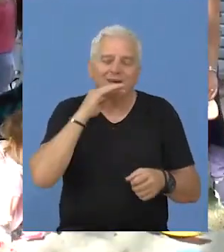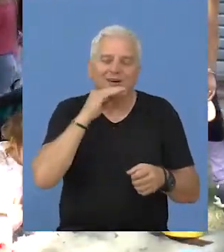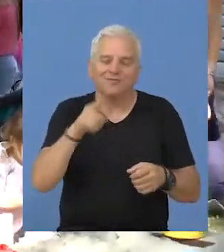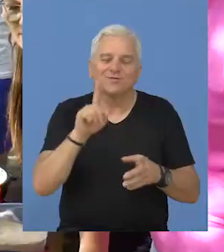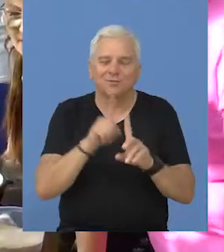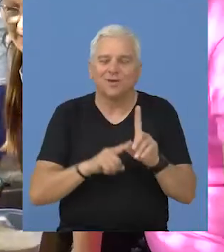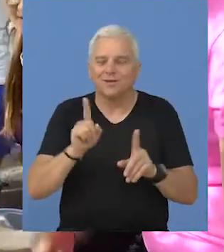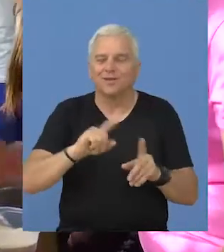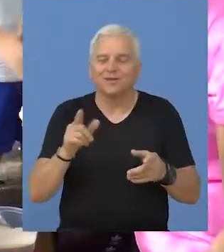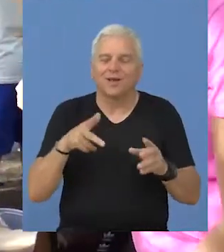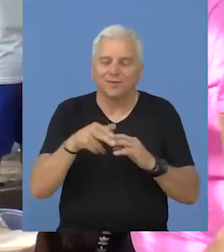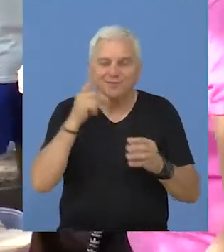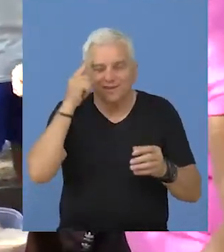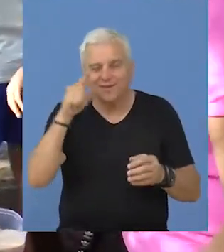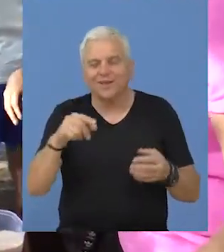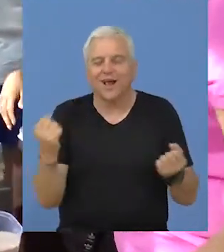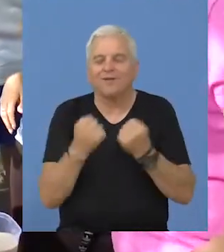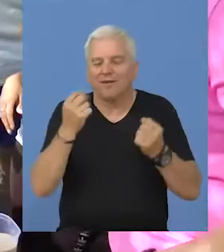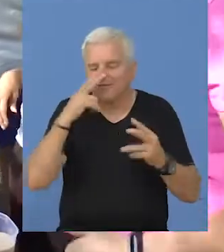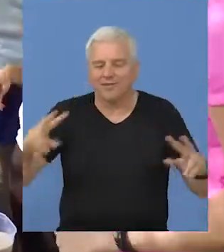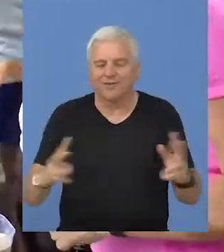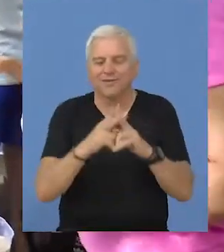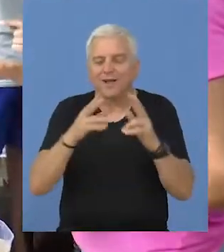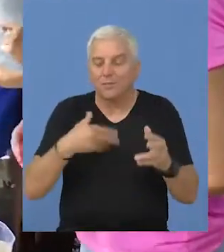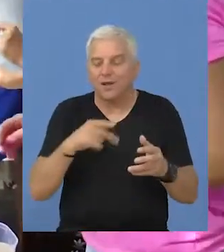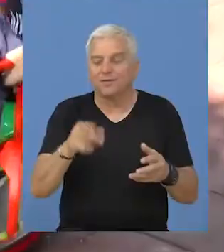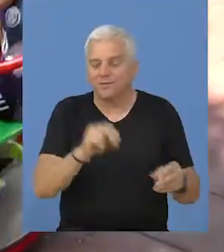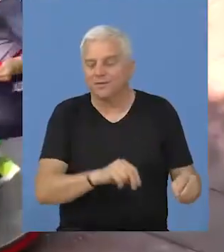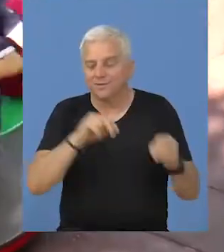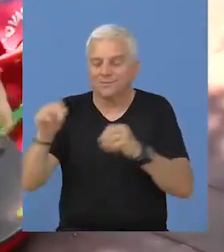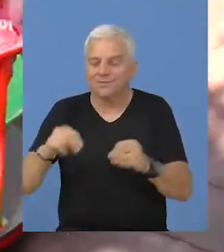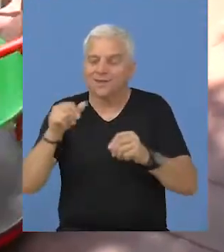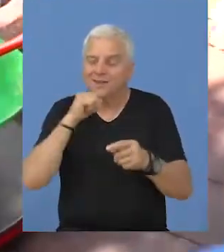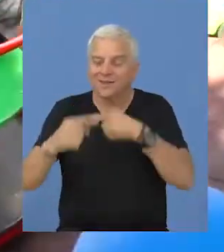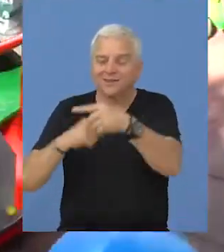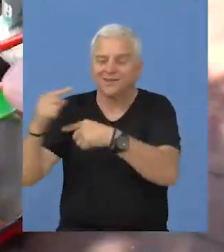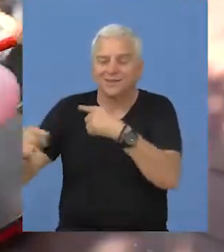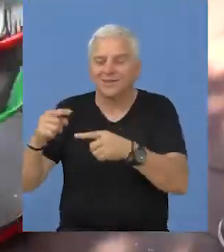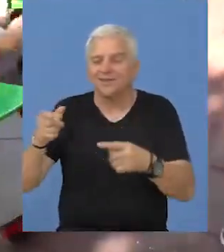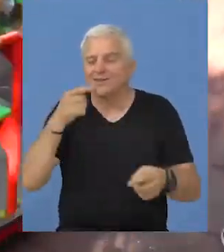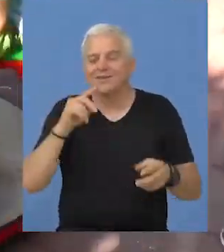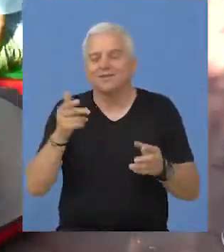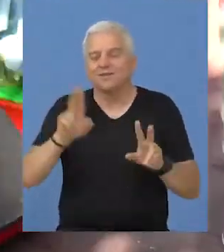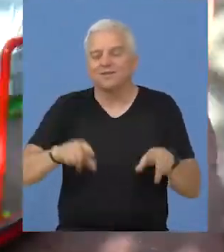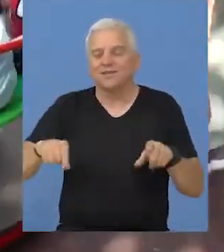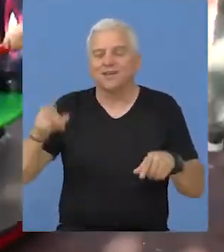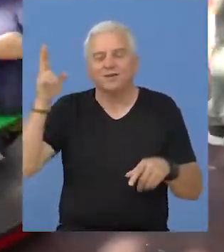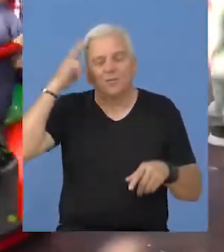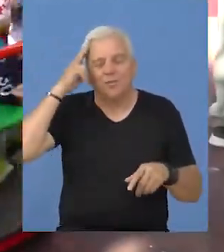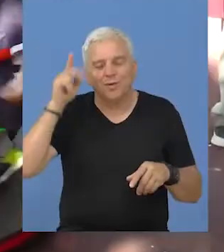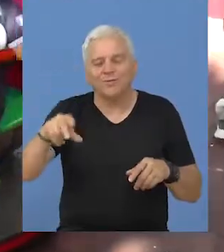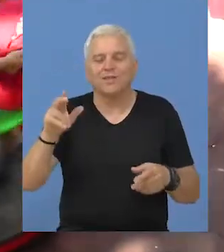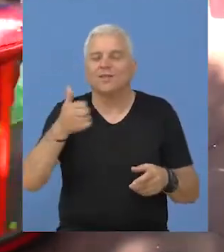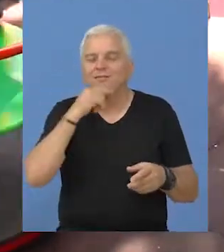toku avgusta, ali nije isključeno da ovakav vid okupljanja najmlađih preraste i u tradiciju, u nešto po čemu će još